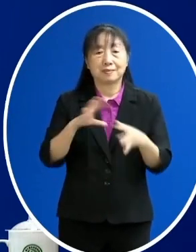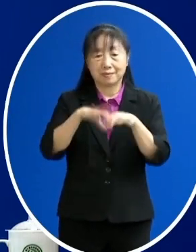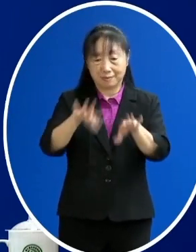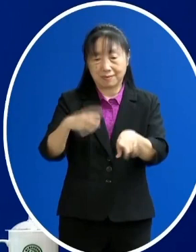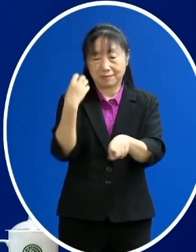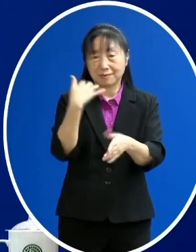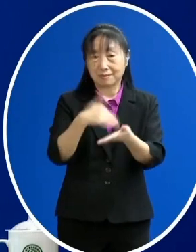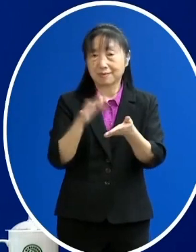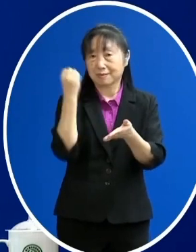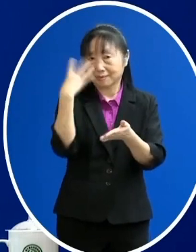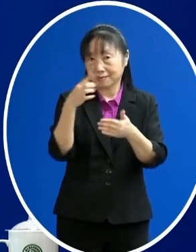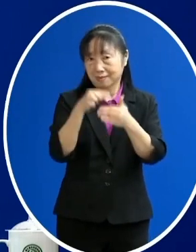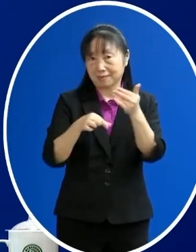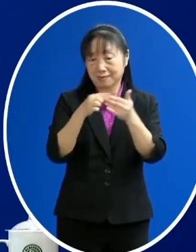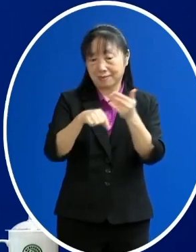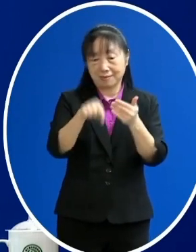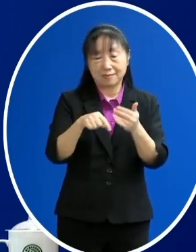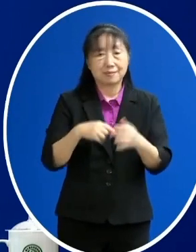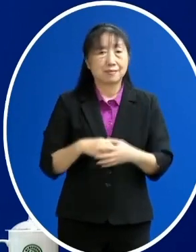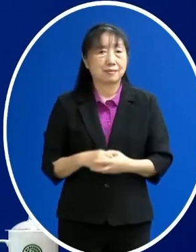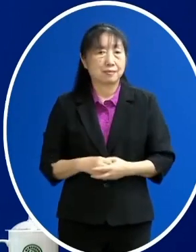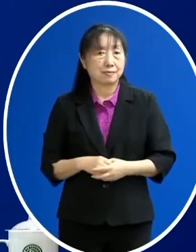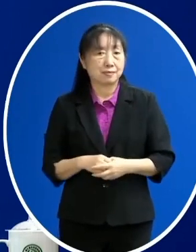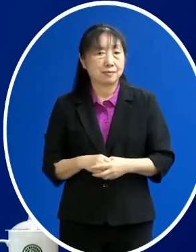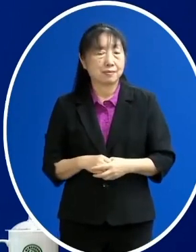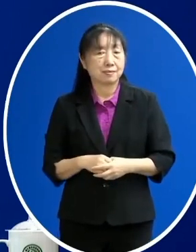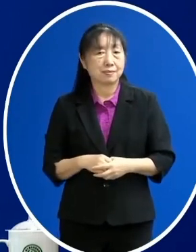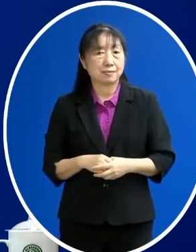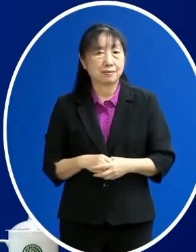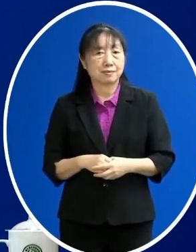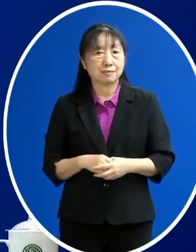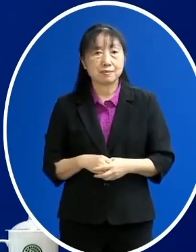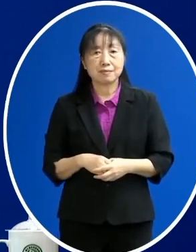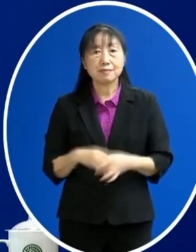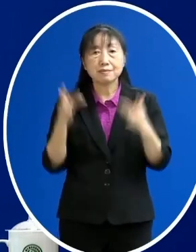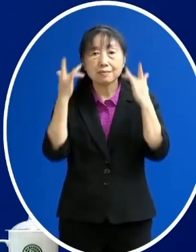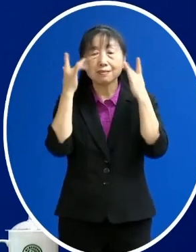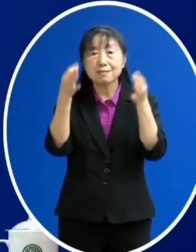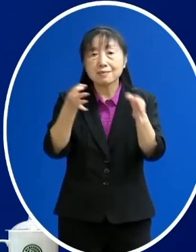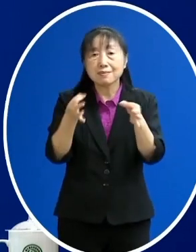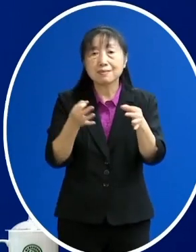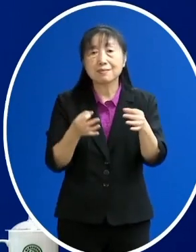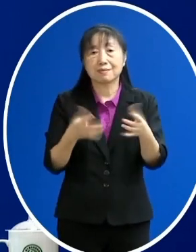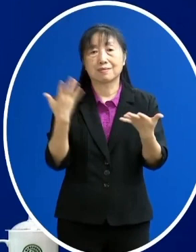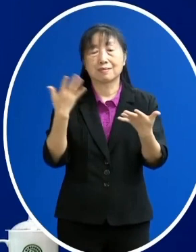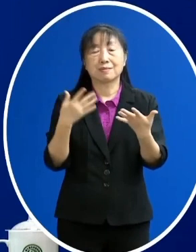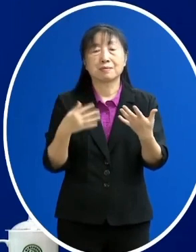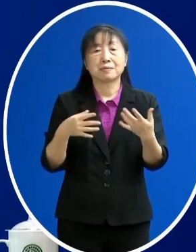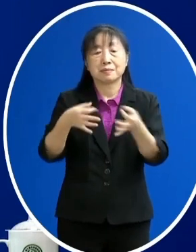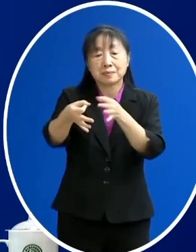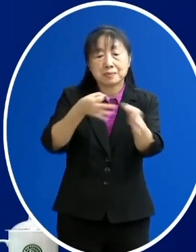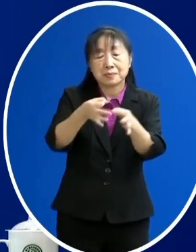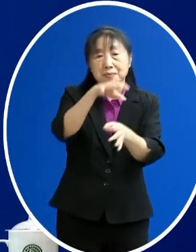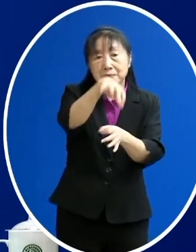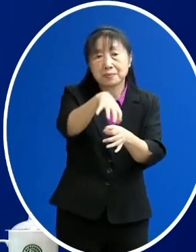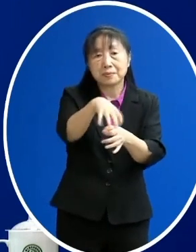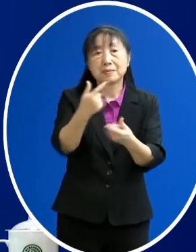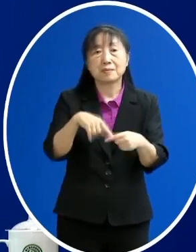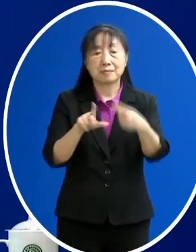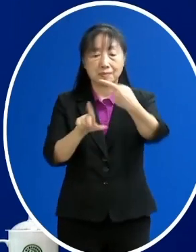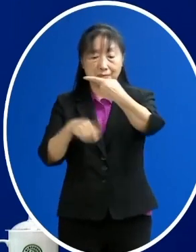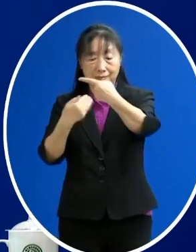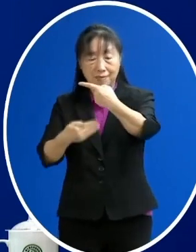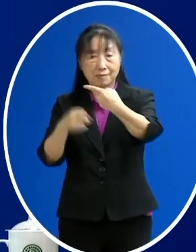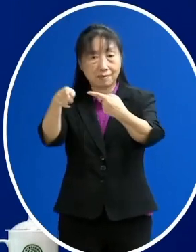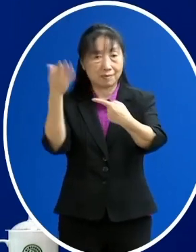比較新的一個開放的規定那另外在市場超市賣場這個部分先前在1月9號開始